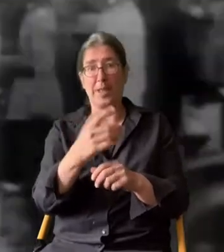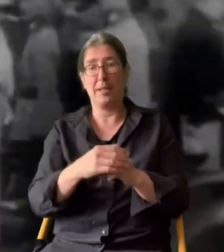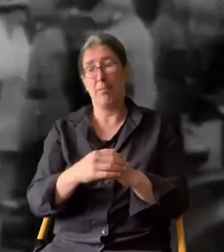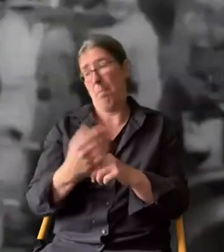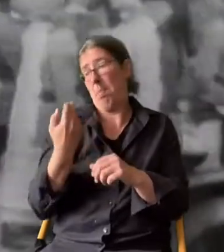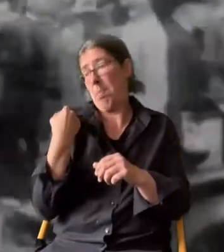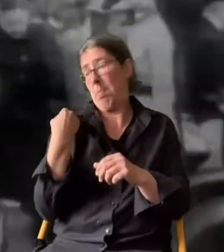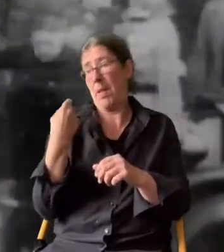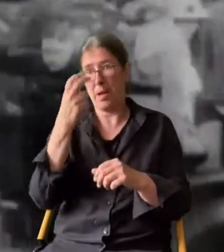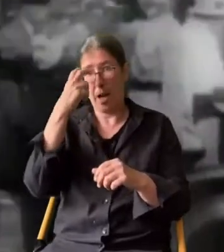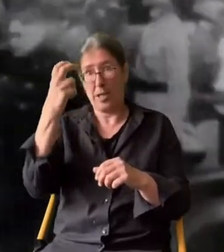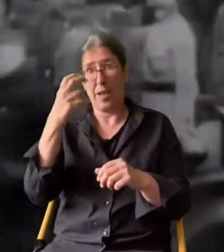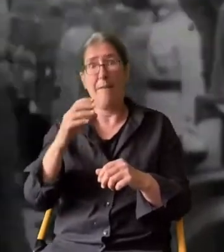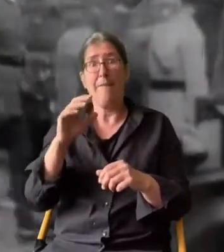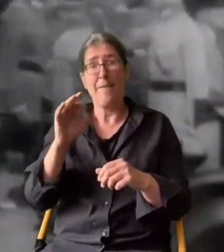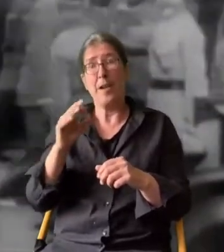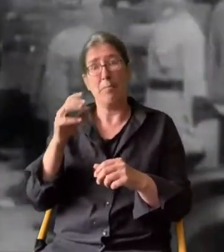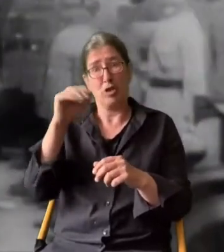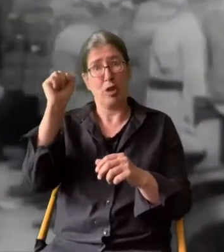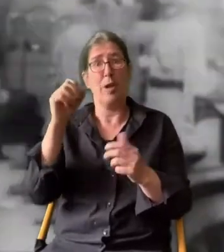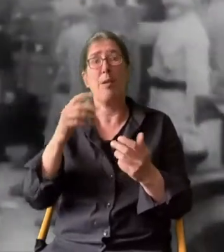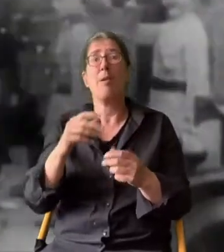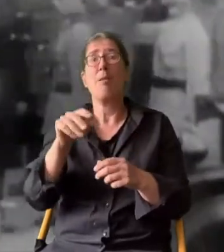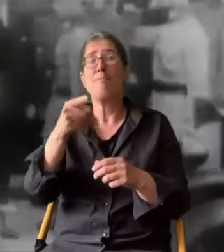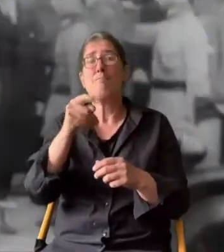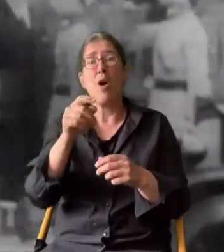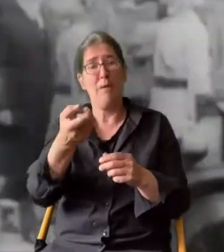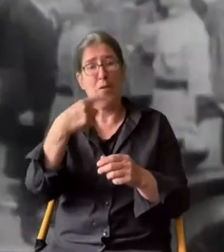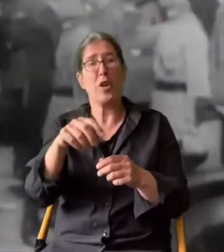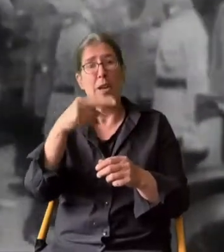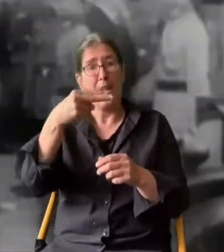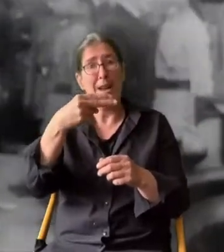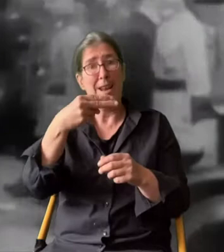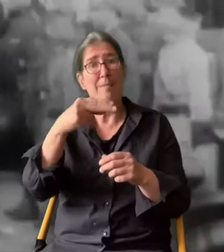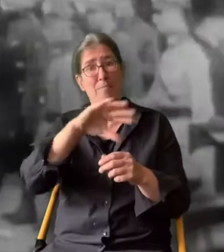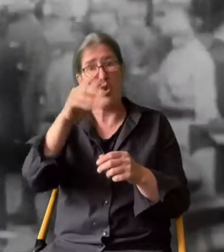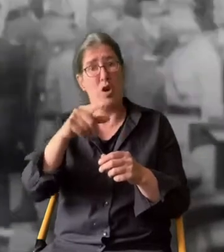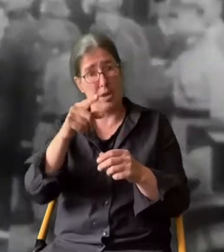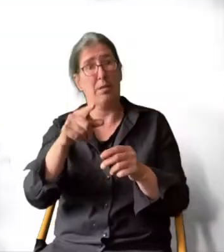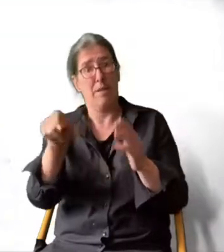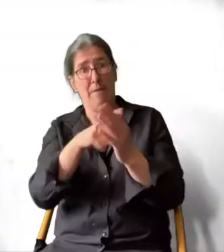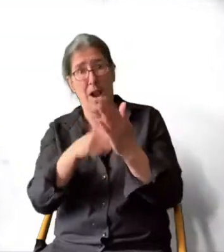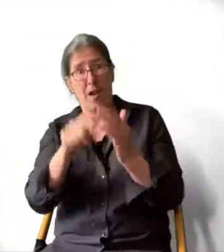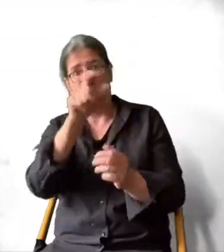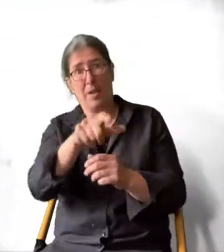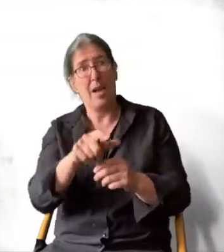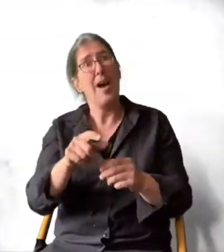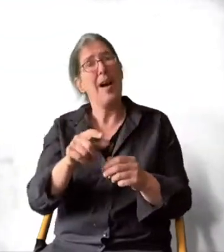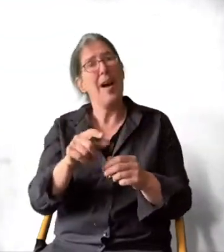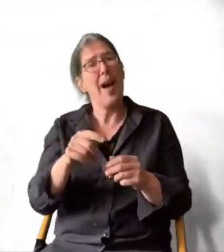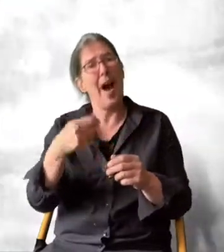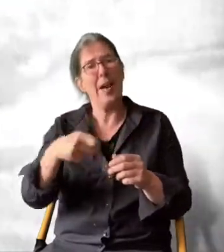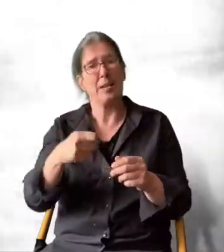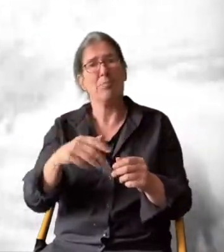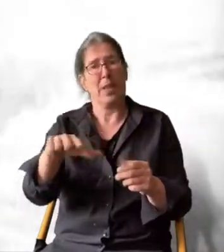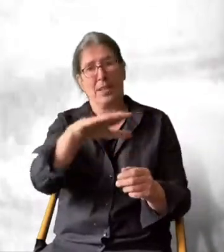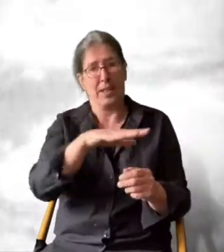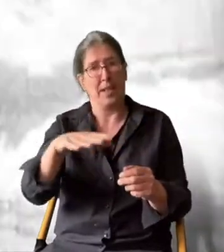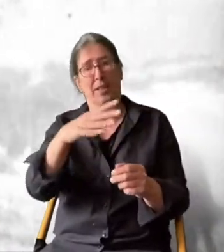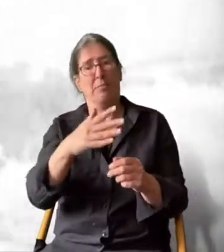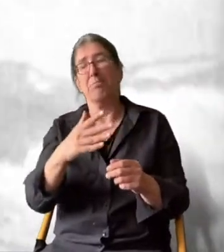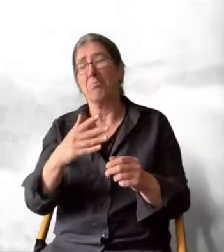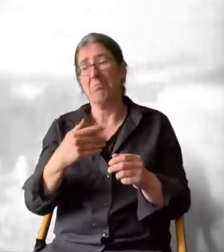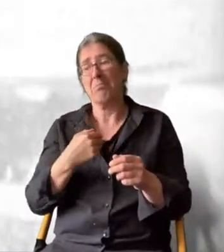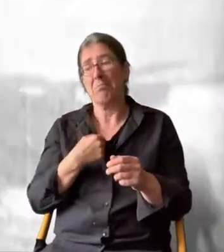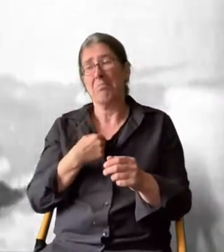1925 wird der ehemalige kaiserliche Feldmarschall Paul von Hindenburg zum Reichspräsidenten gewählt. Ein vertraulicher